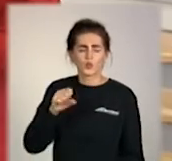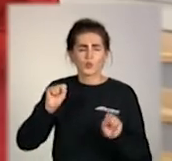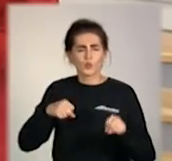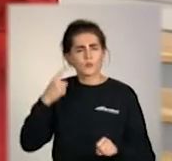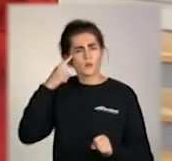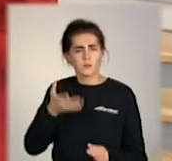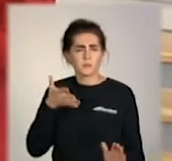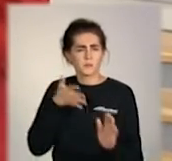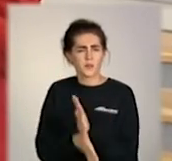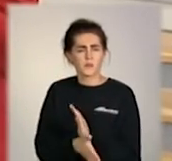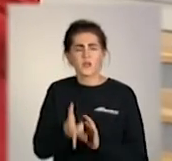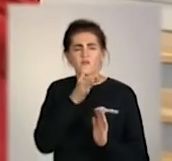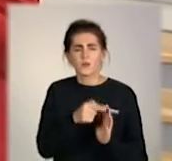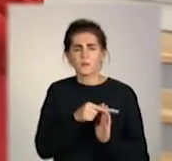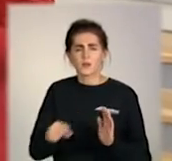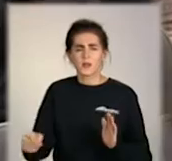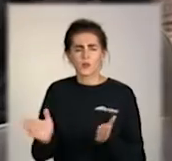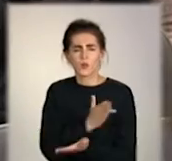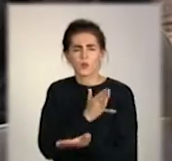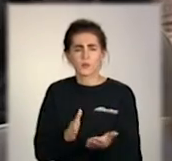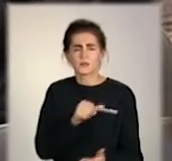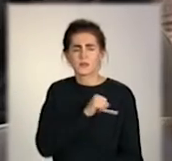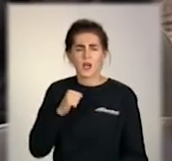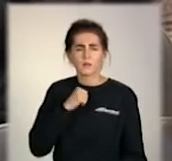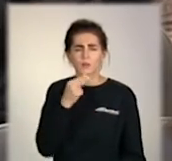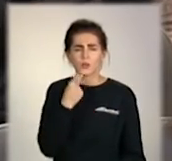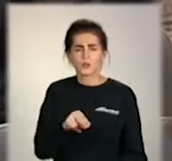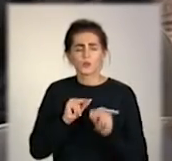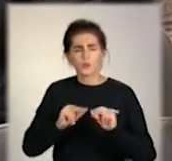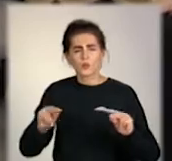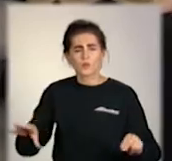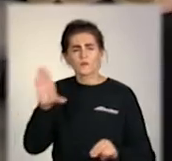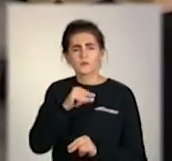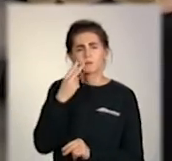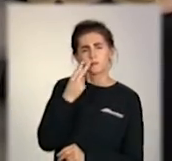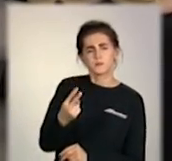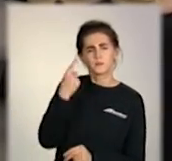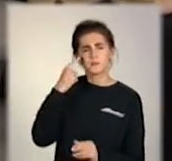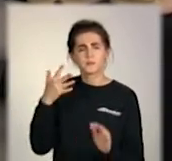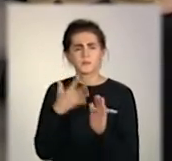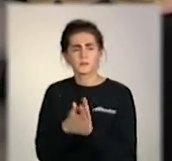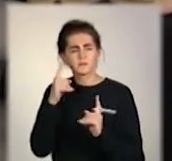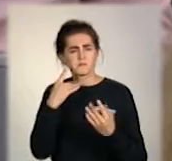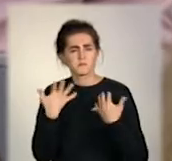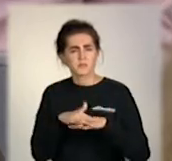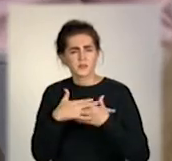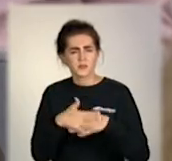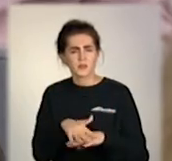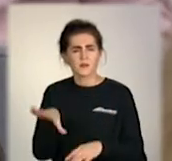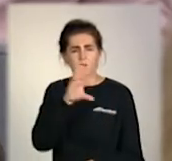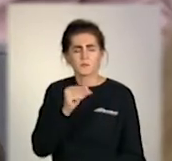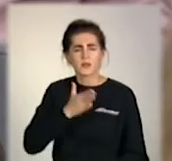Під час відбору топ-30 кращих педагогів ментори оцінюватимуть гнучкість мислення конкурсантів,